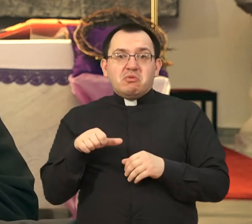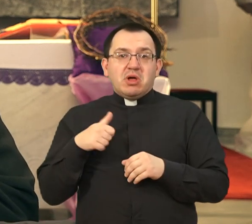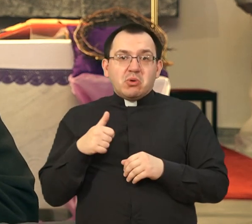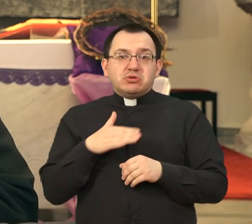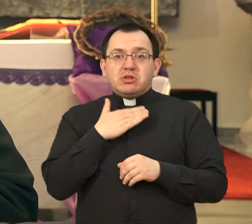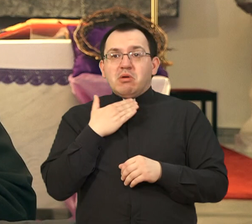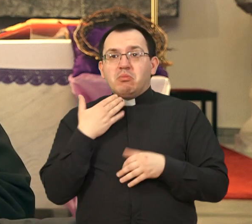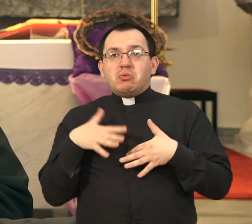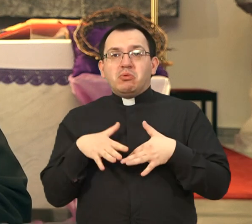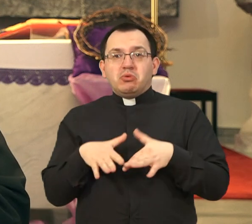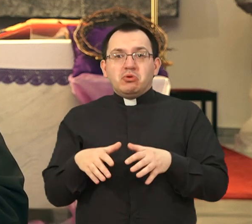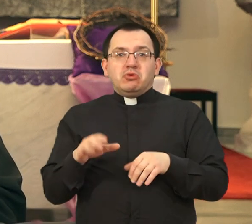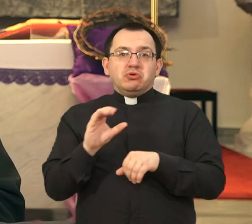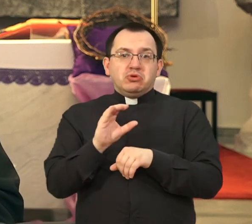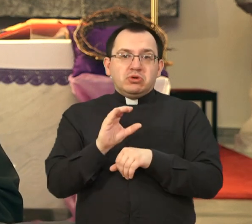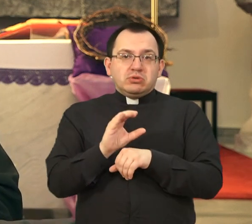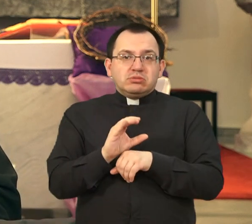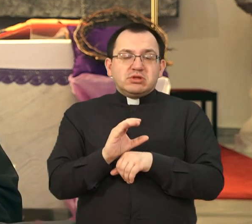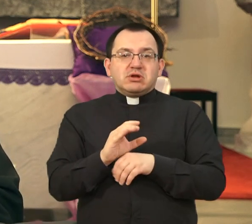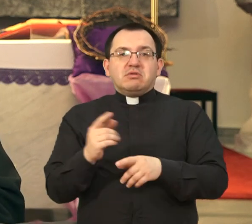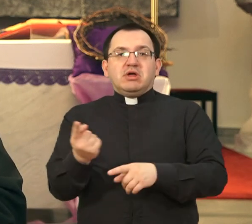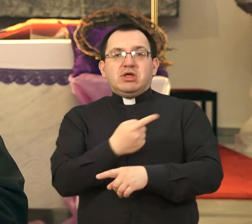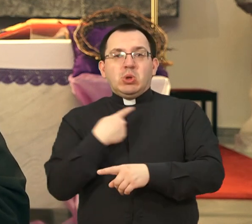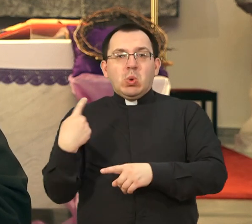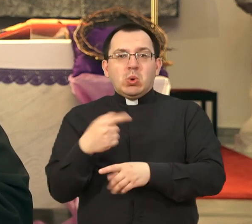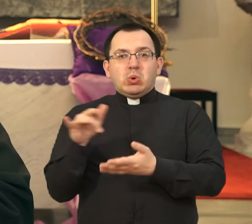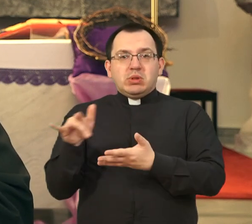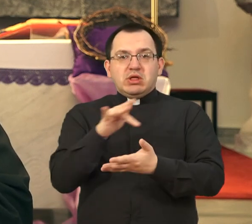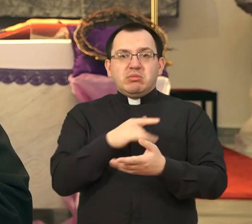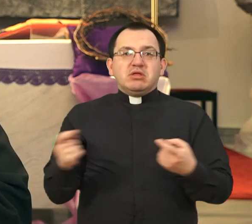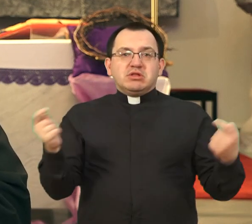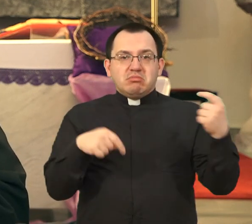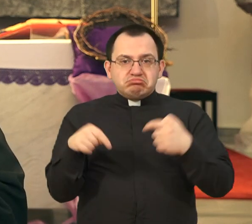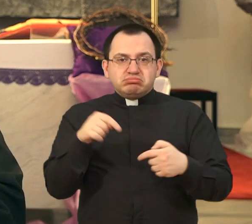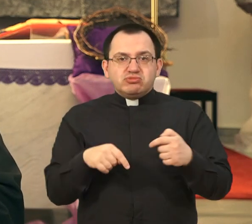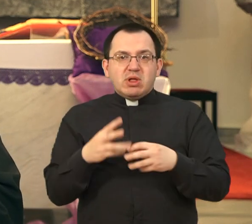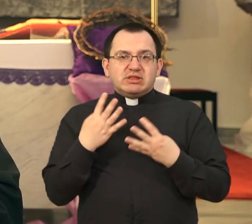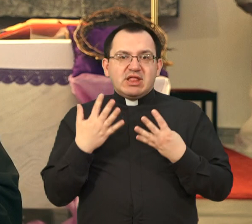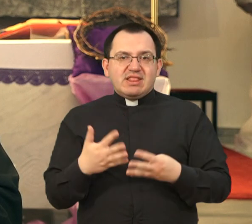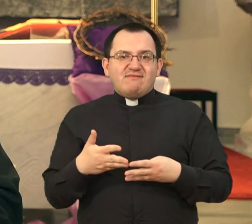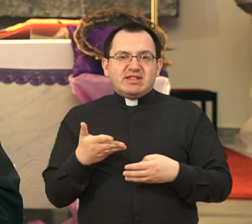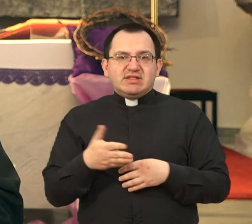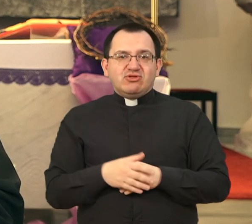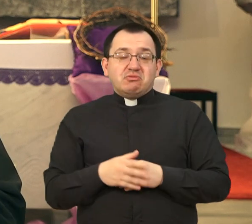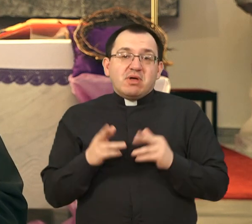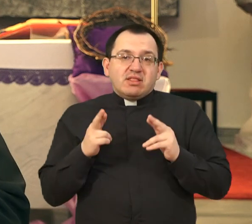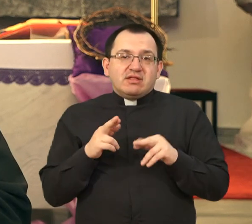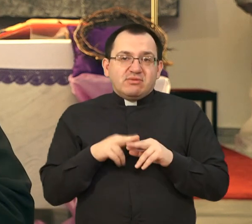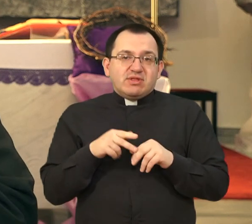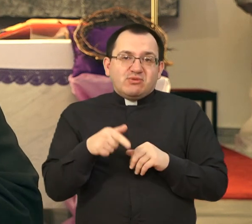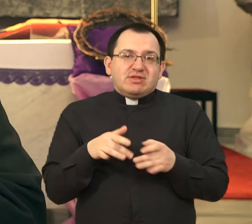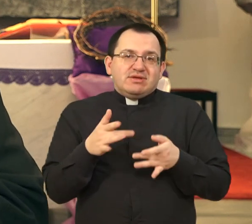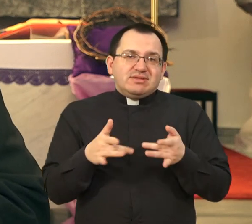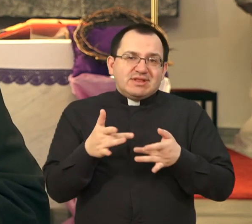puno ljudi iz ove župe, ali i iz okolnih župa dolazi na ovu devetnicu. Pa nekako se nadamo da će ovo